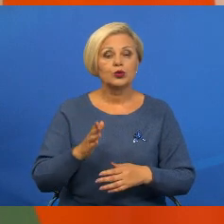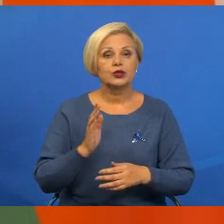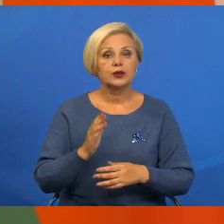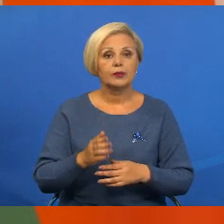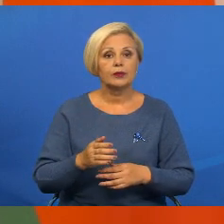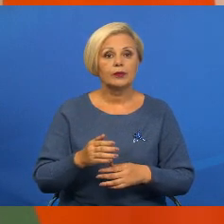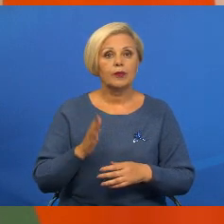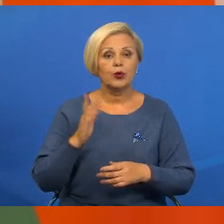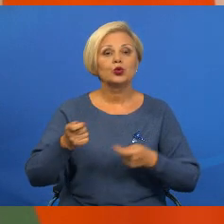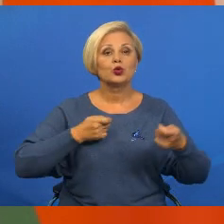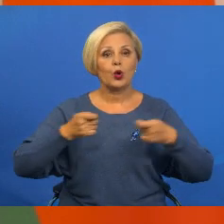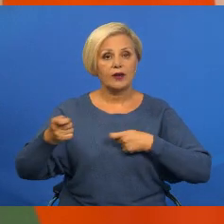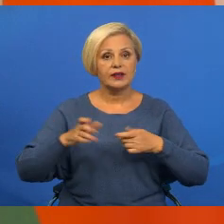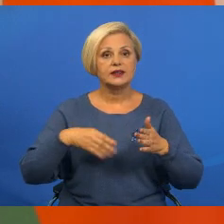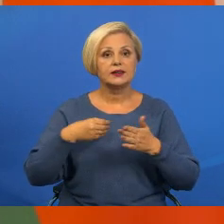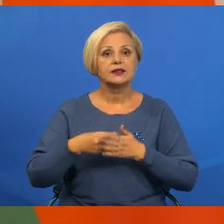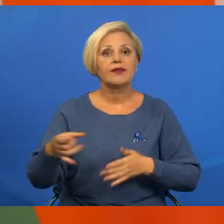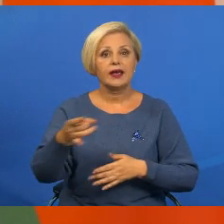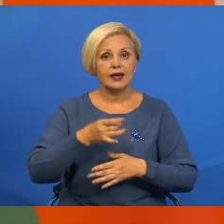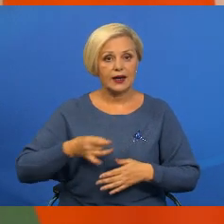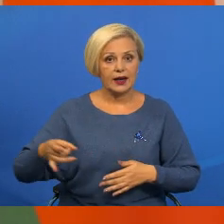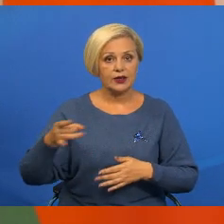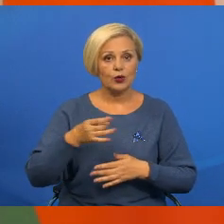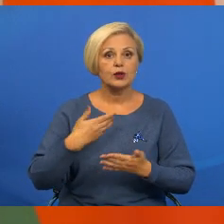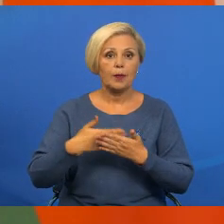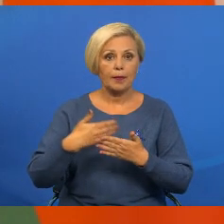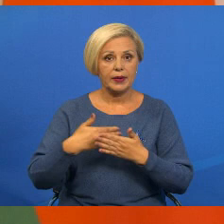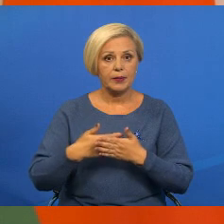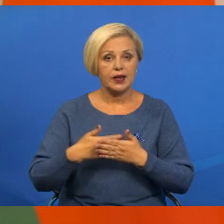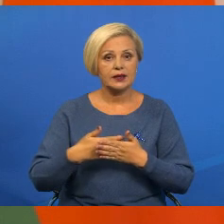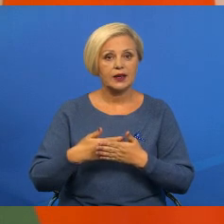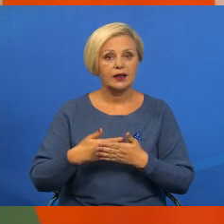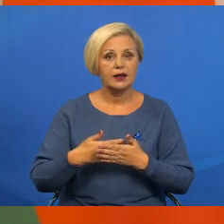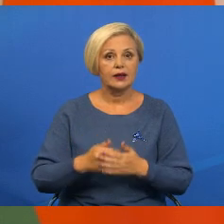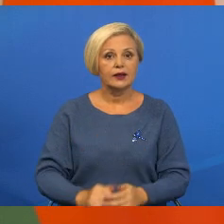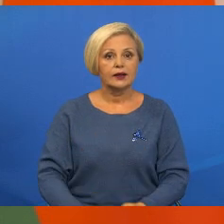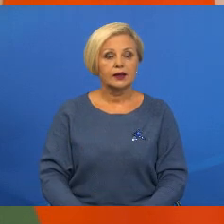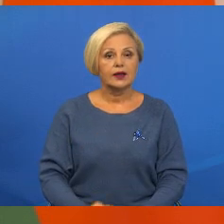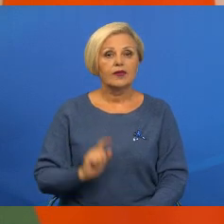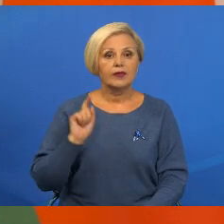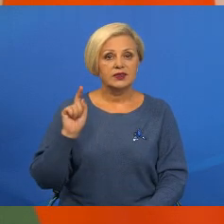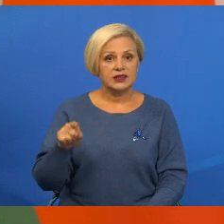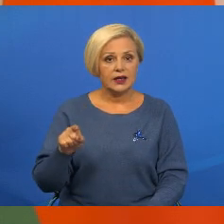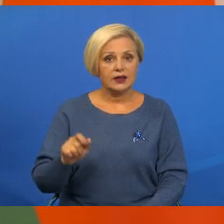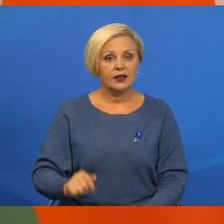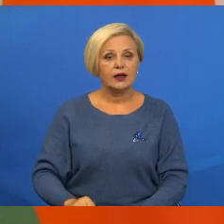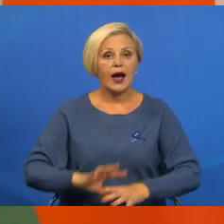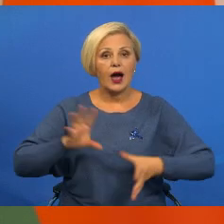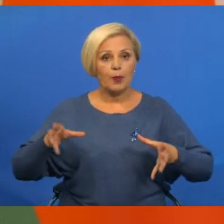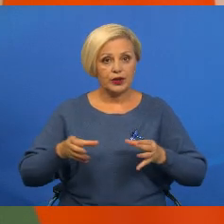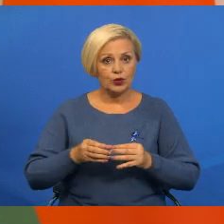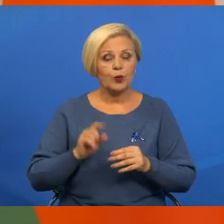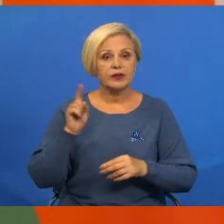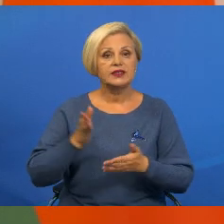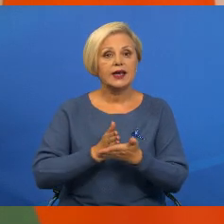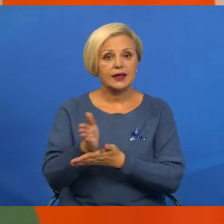станут руководителями своих районов. Или примерно в тех объемах или в тех